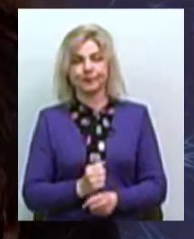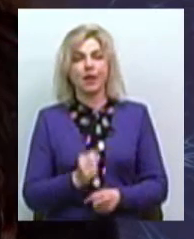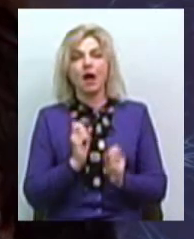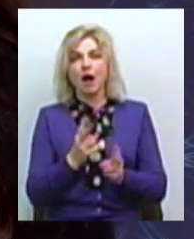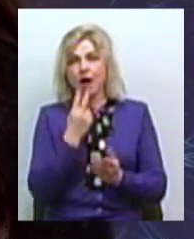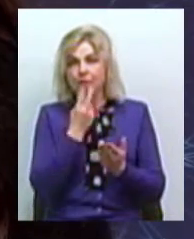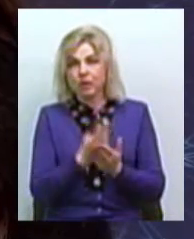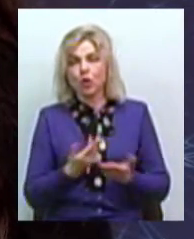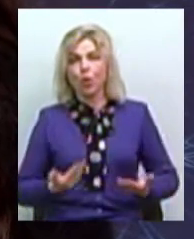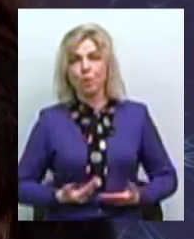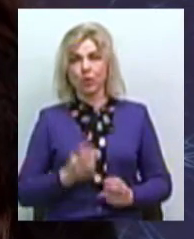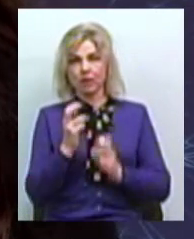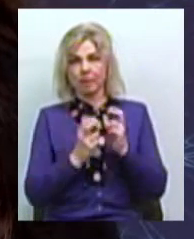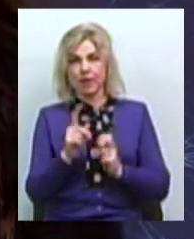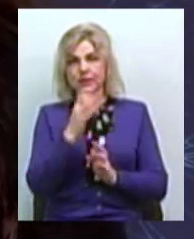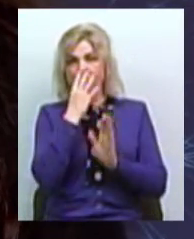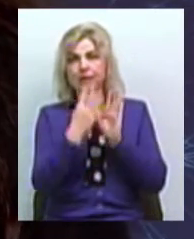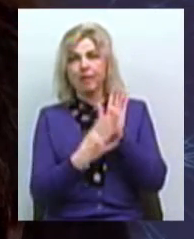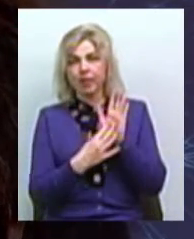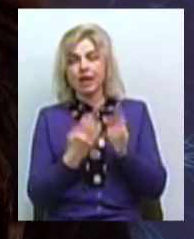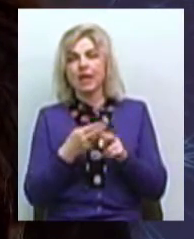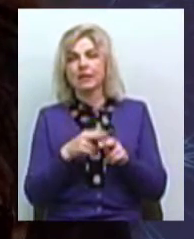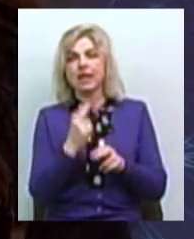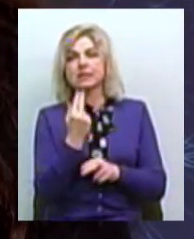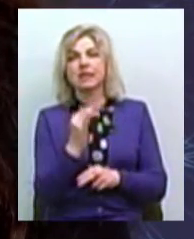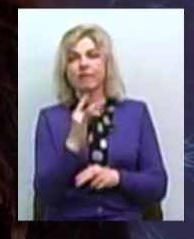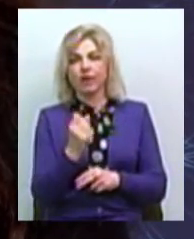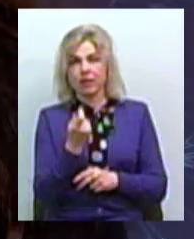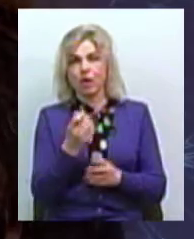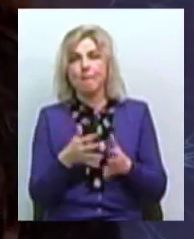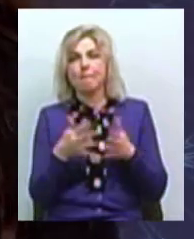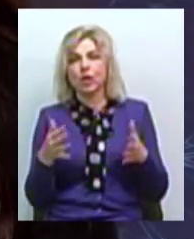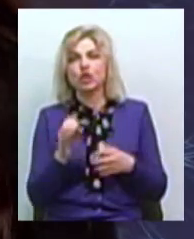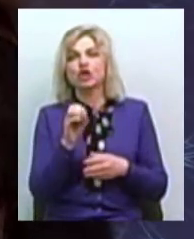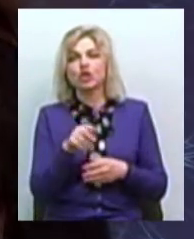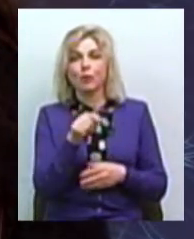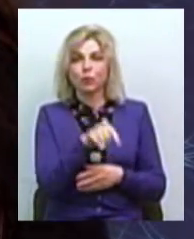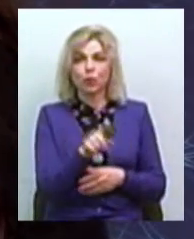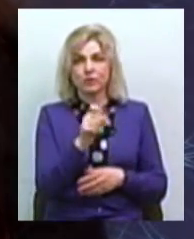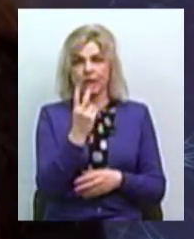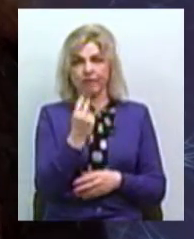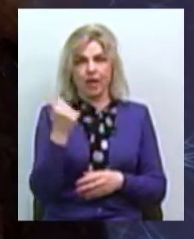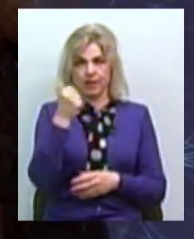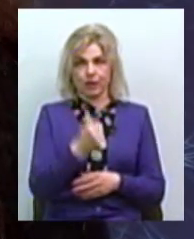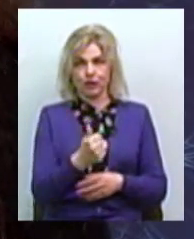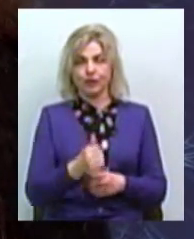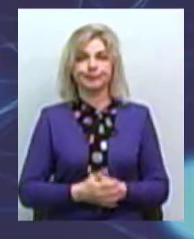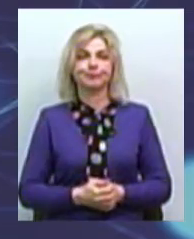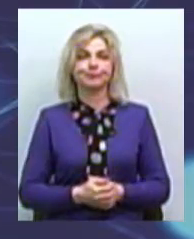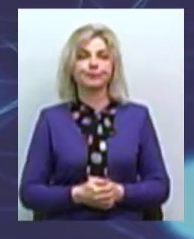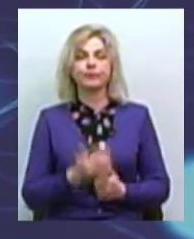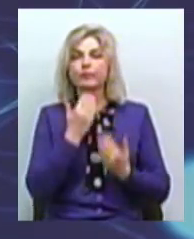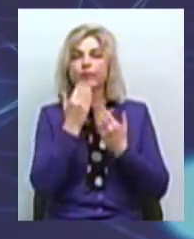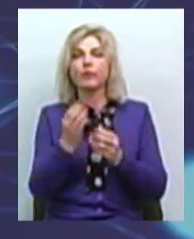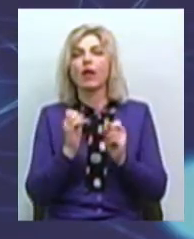як ми бачимо на комунальному підприємстві за 9 місяців ця цифра трошки більше, ніж тут було за 2 тижні. А наскільки ефективним